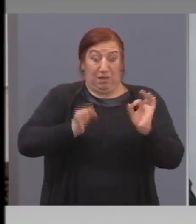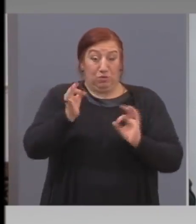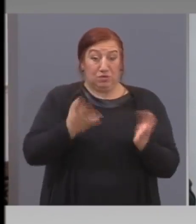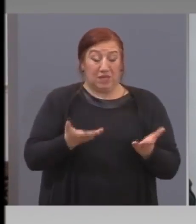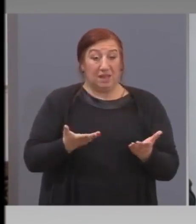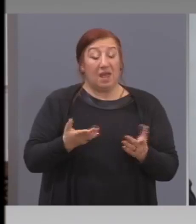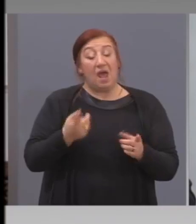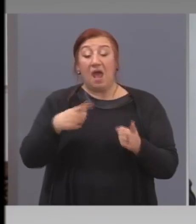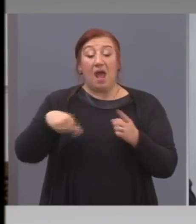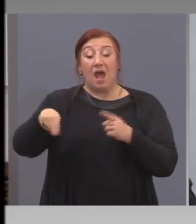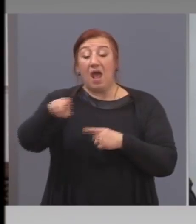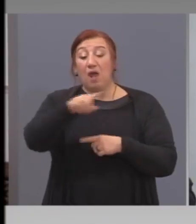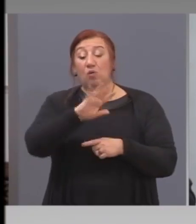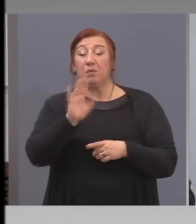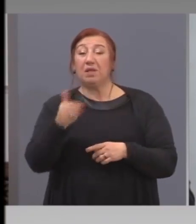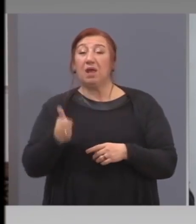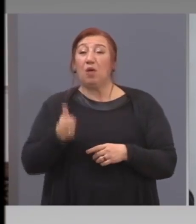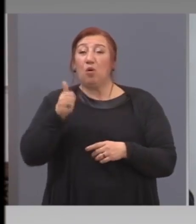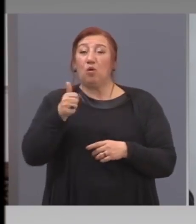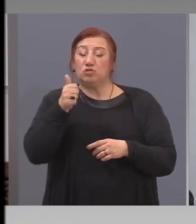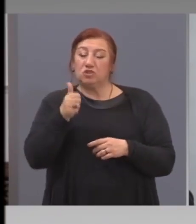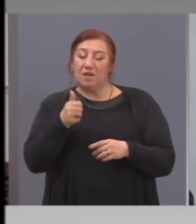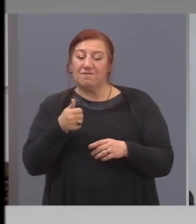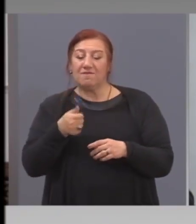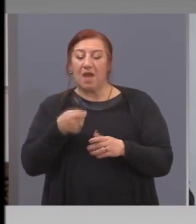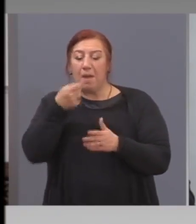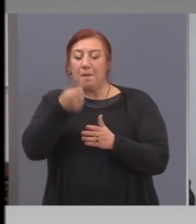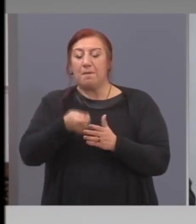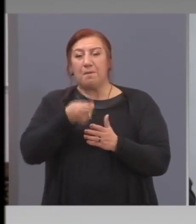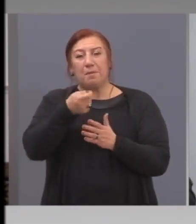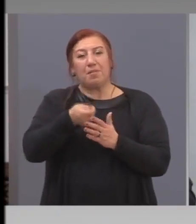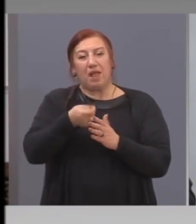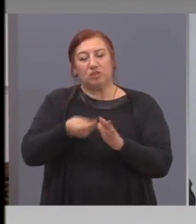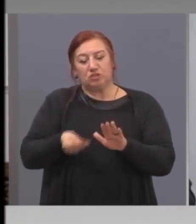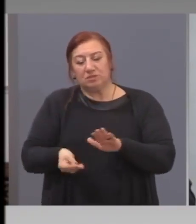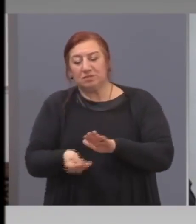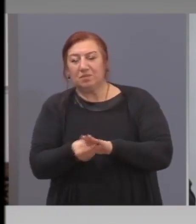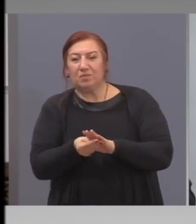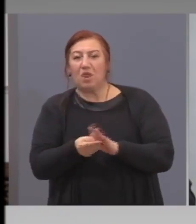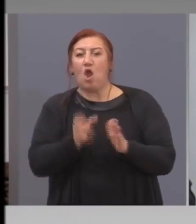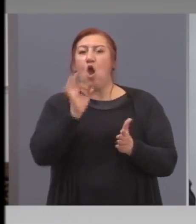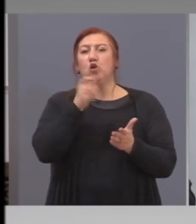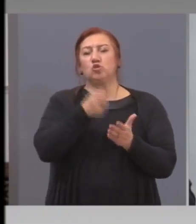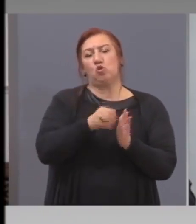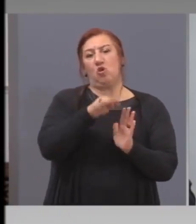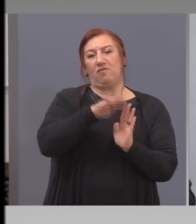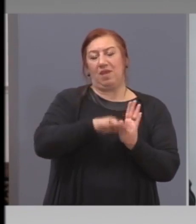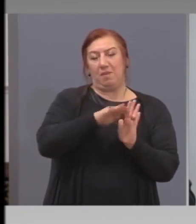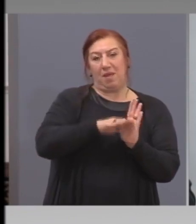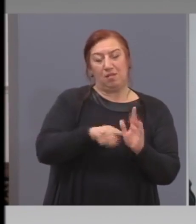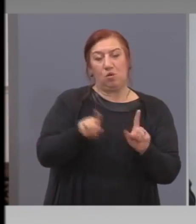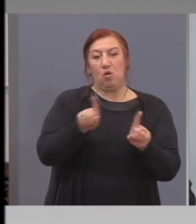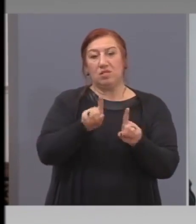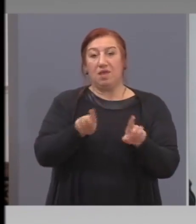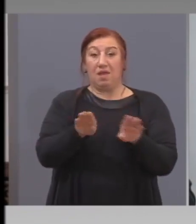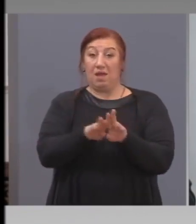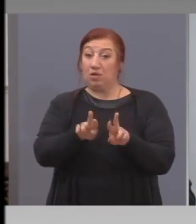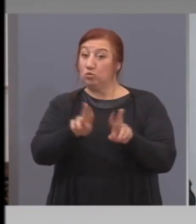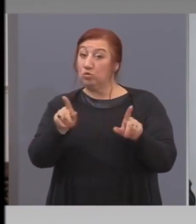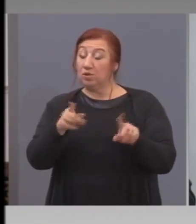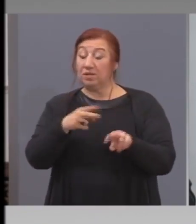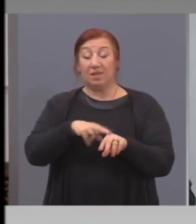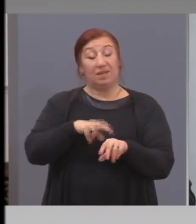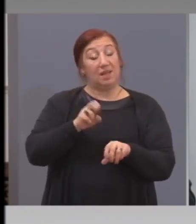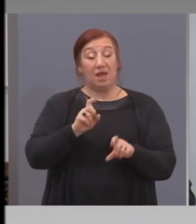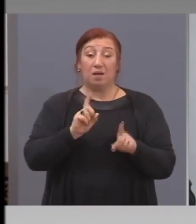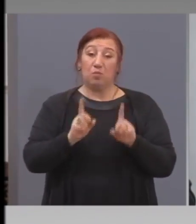са си крилили осигуровките и не са си плащали на другите български граждани, както всички останали. Да, може да има